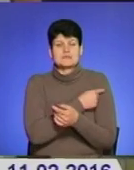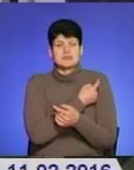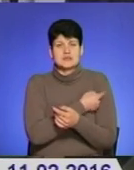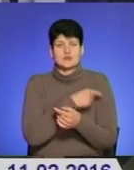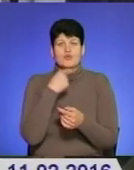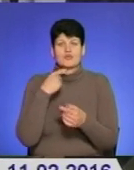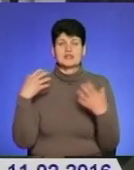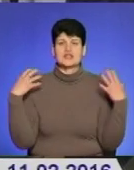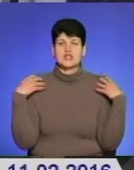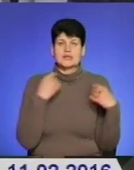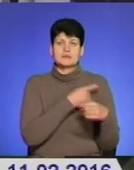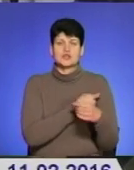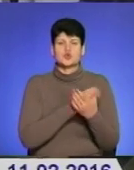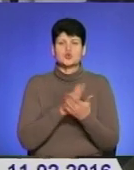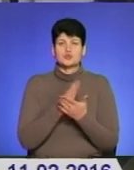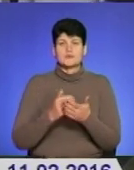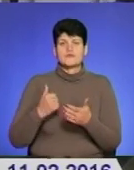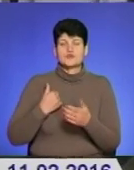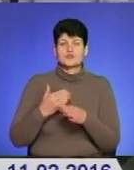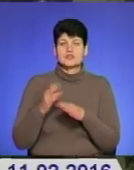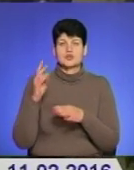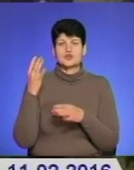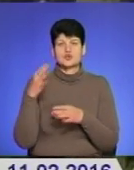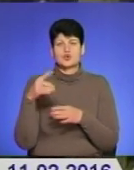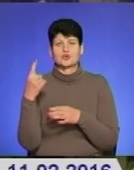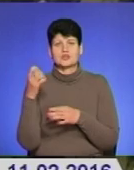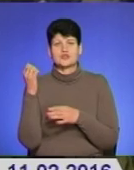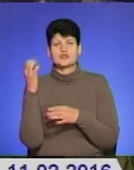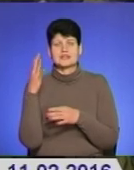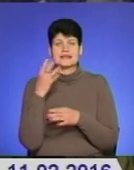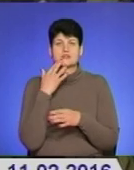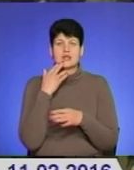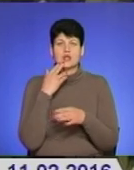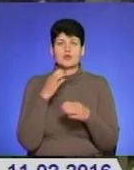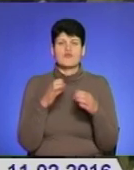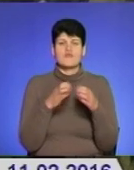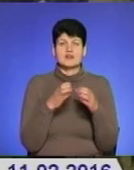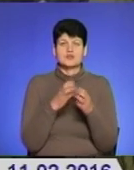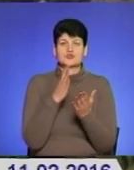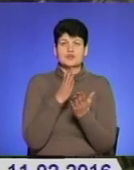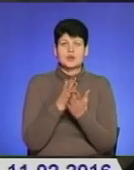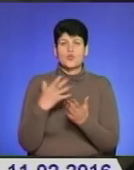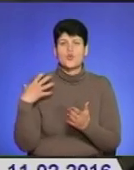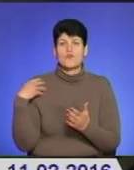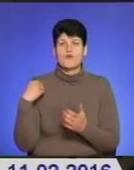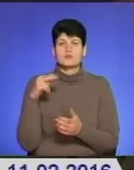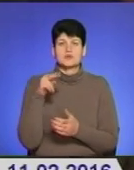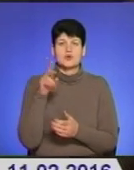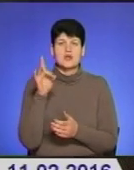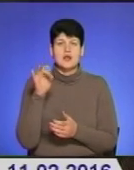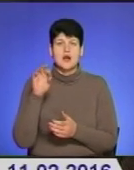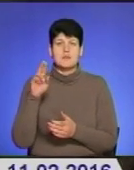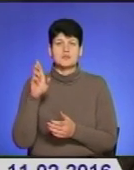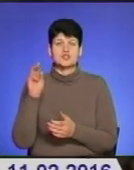начальник медичної служби військової частини номер 41-14 Національної гвардії, що дислокується у Львові, Петро Рябченко.